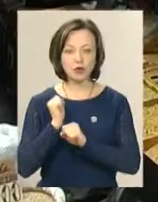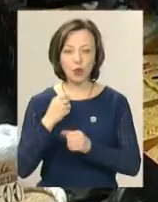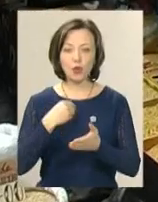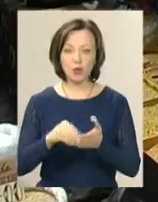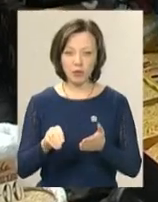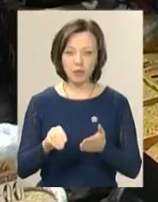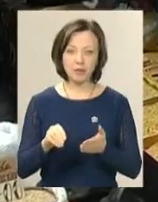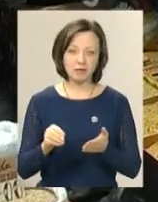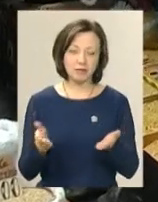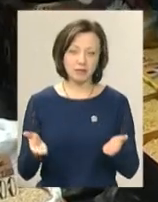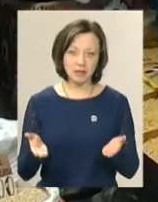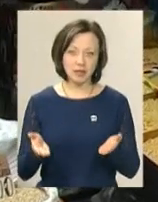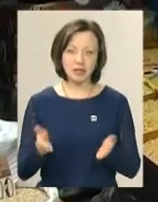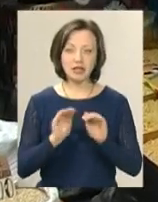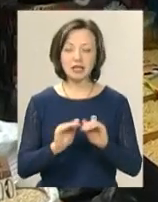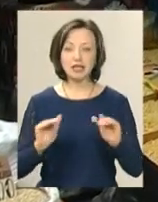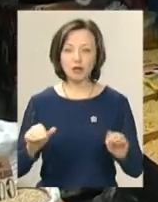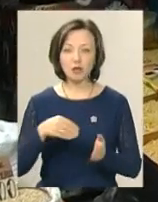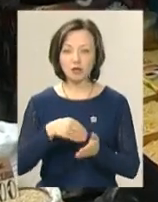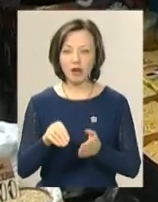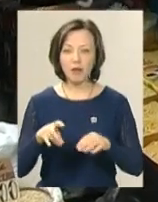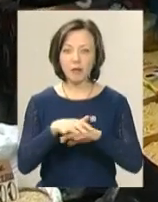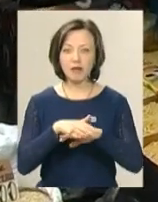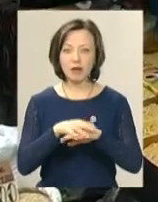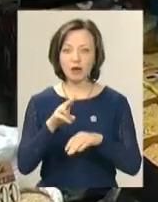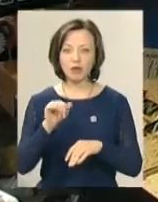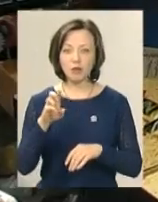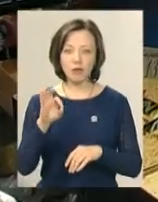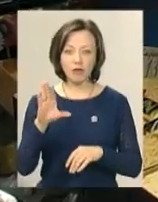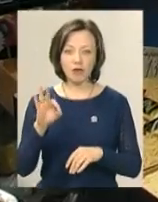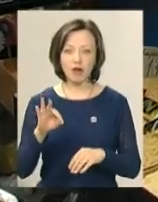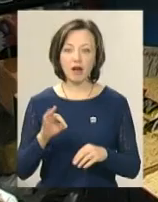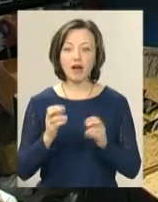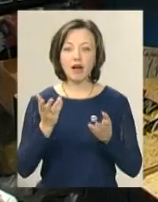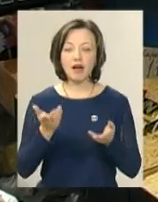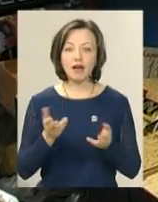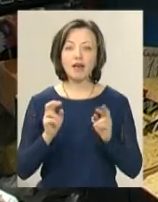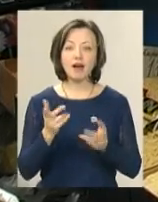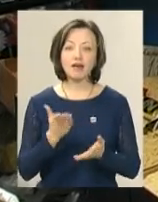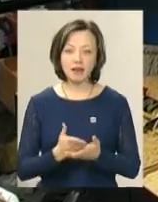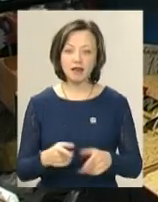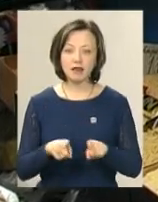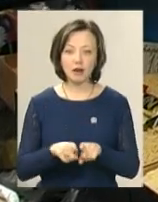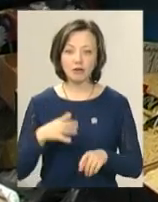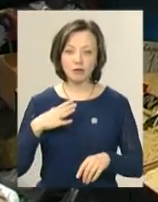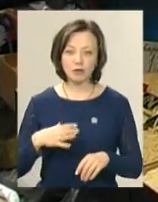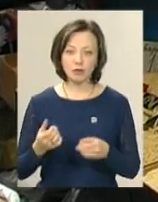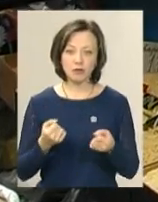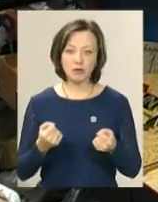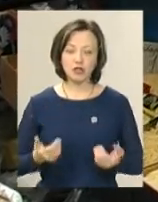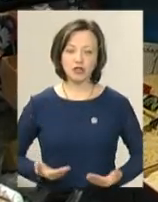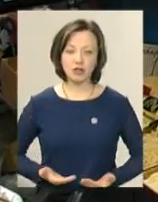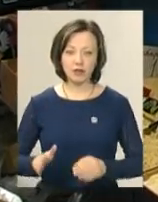чого? Я знаю, що діти купують на базарі на добову. Як є, так мусять